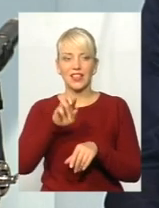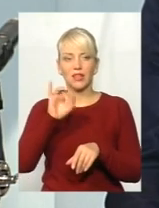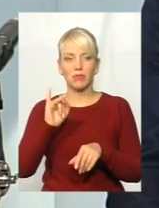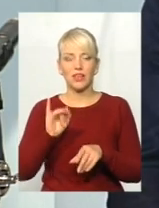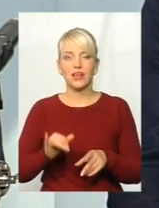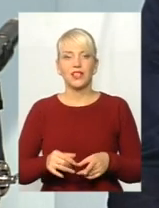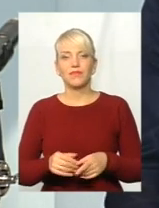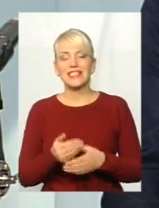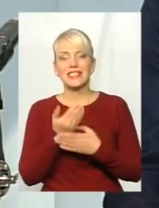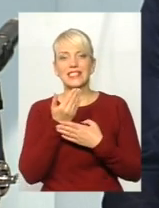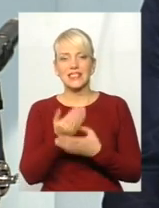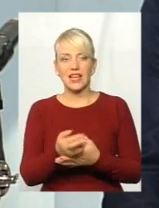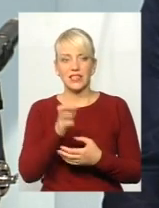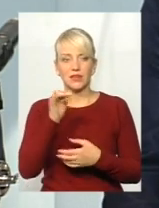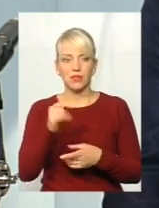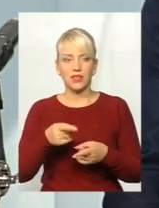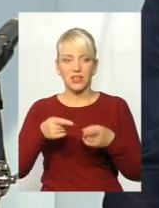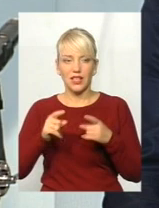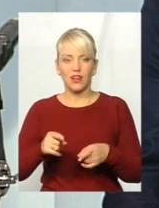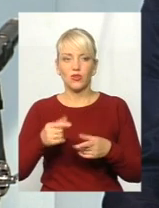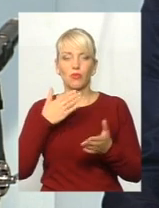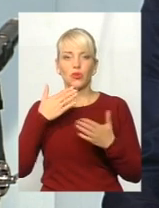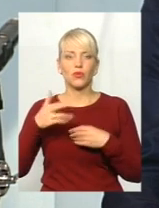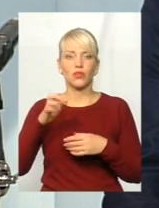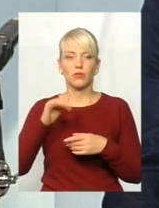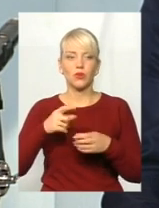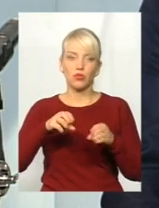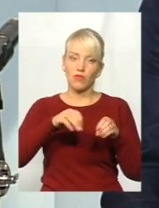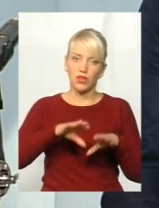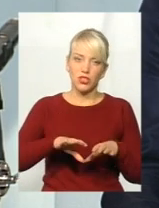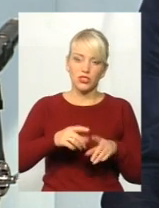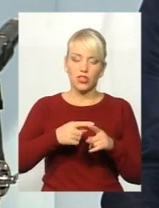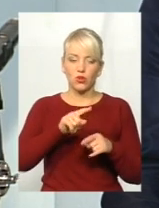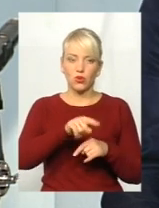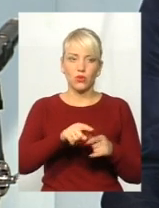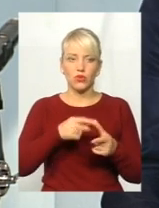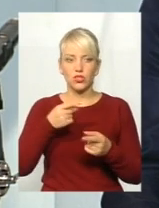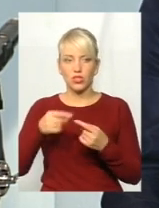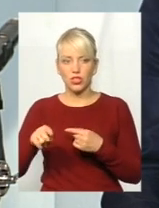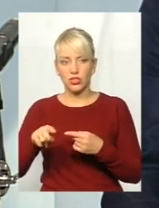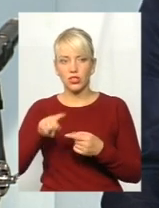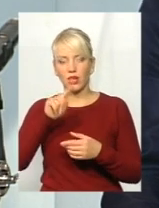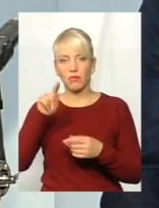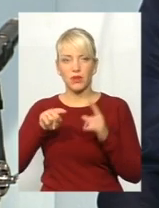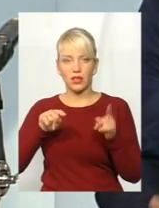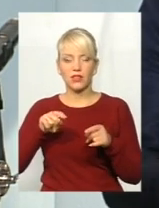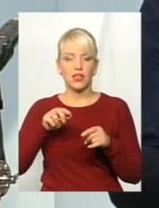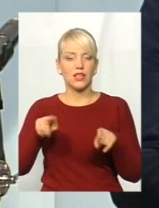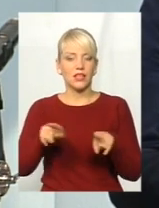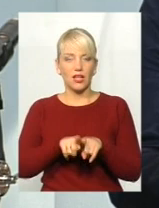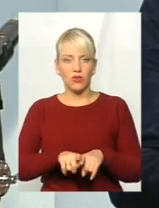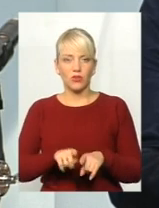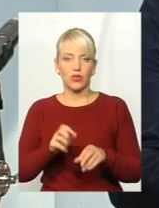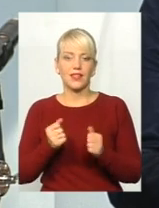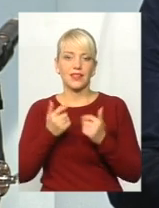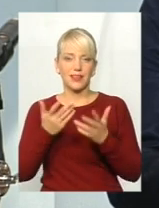підходили також до вирішення того чи іншого питання, то такої кількості запитів би не було. Тому що, якщо